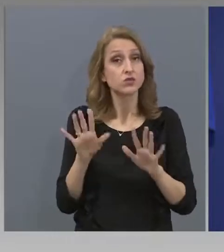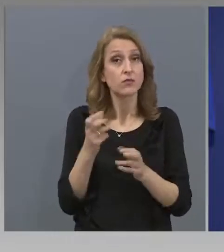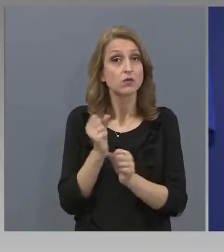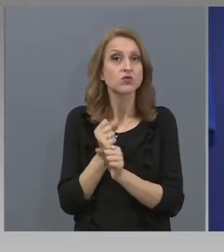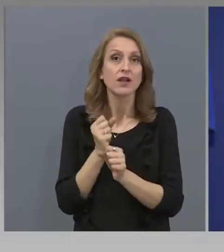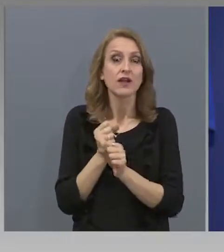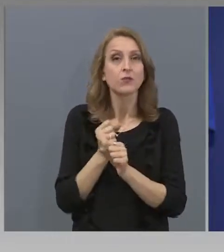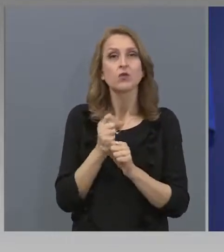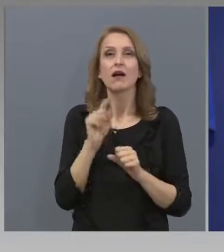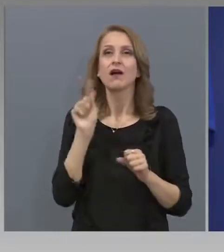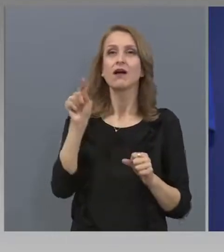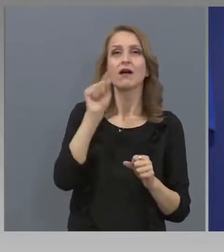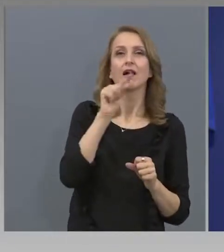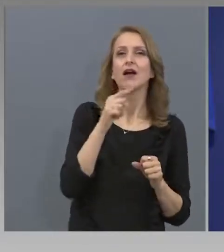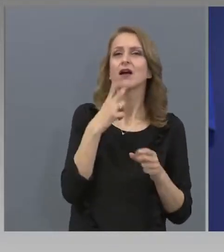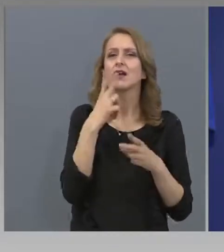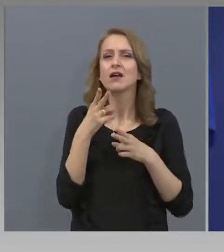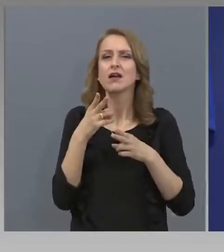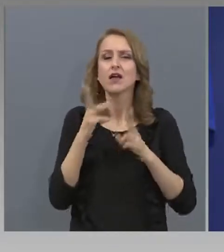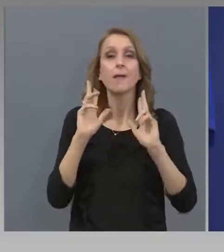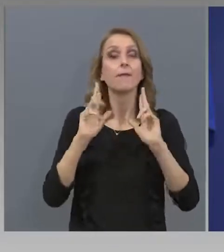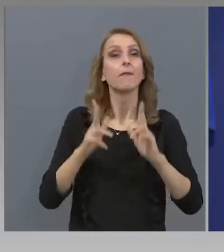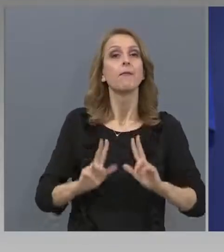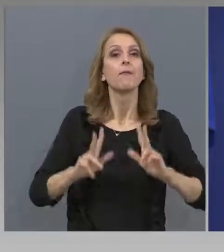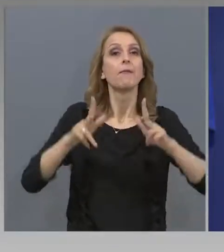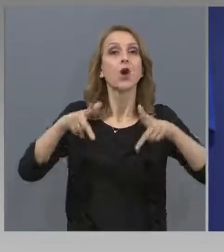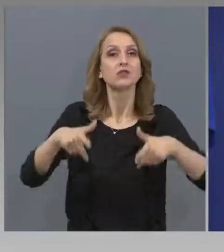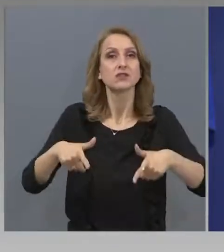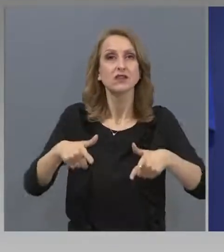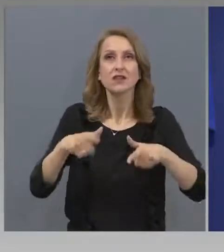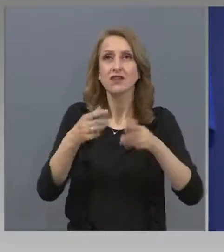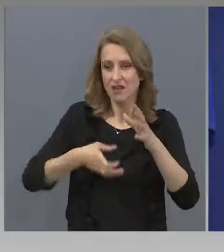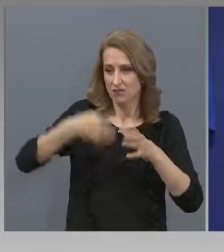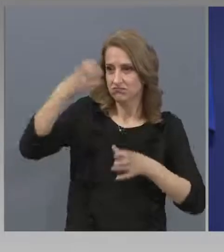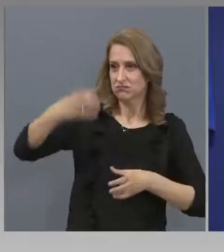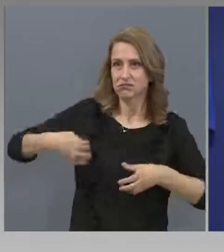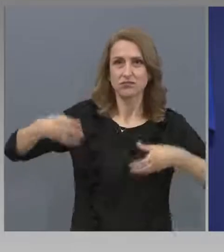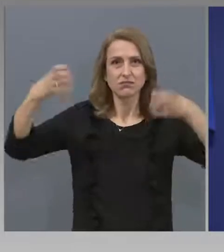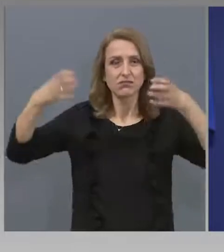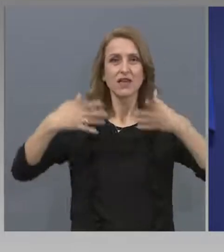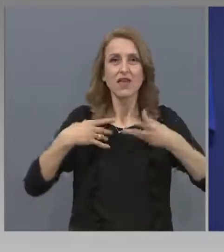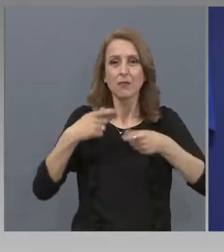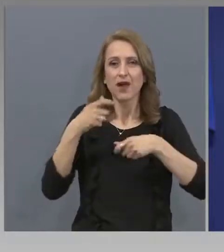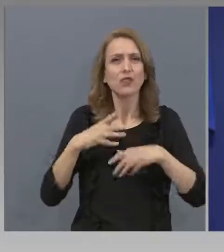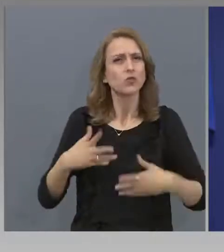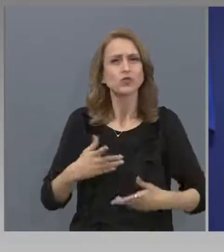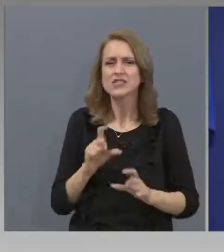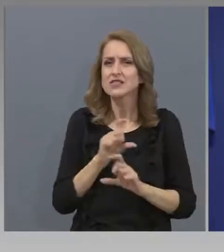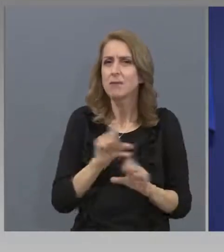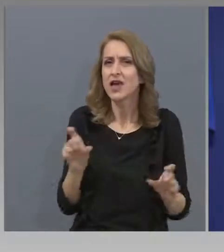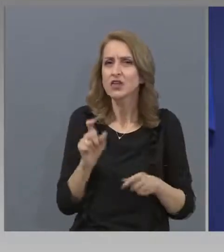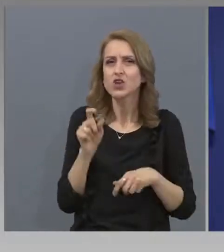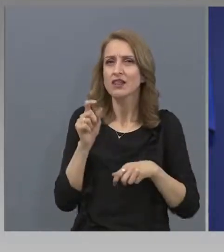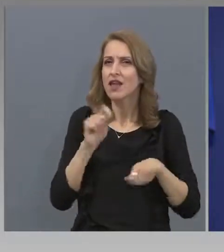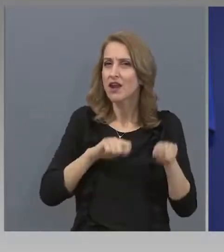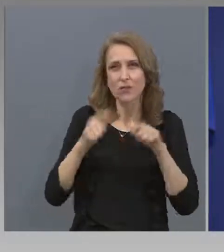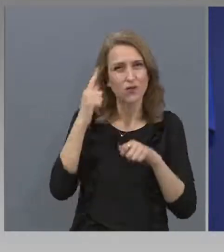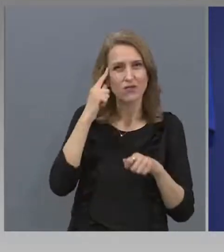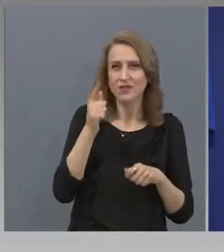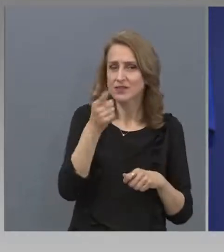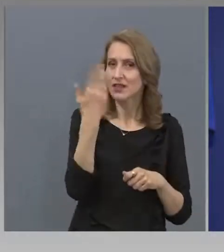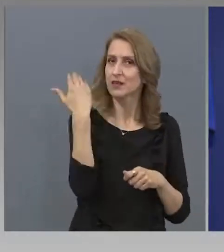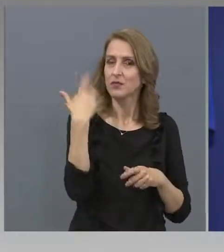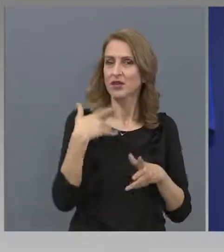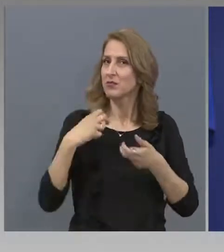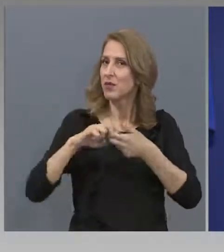нуждащи се от спешен ремонт мостови виедукти. Както знаете, имаше там някой неблагополуче, в результат на които